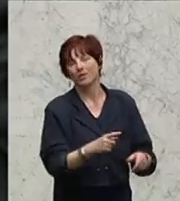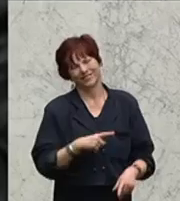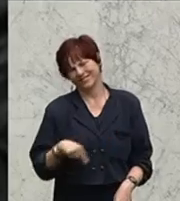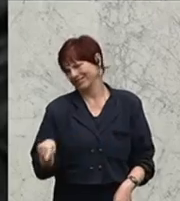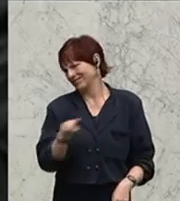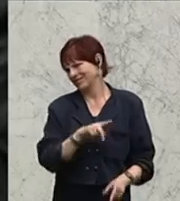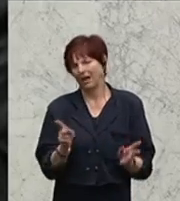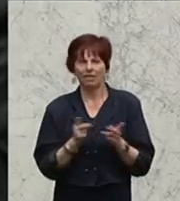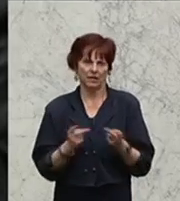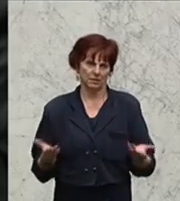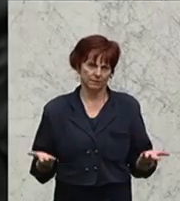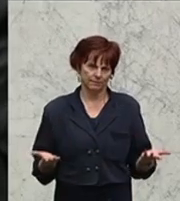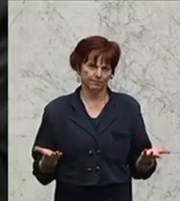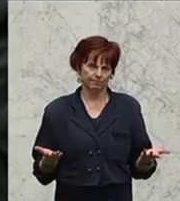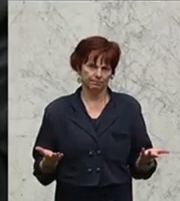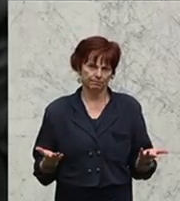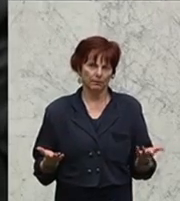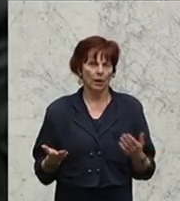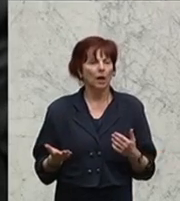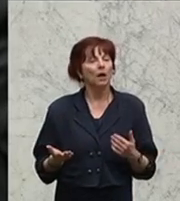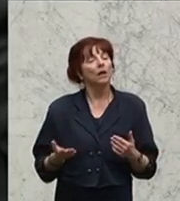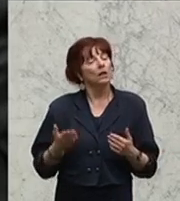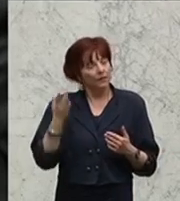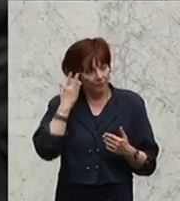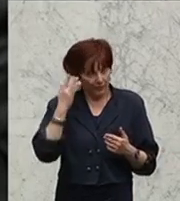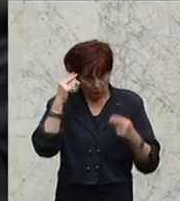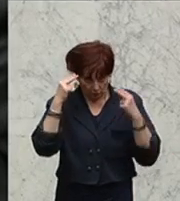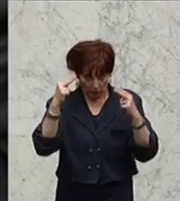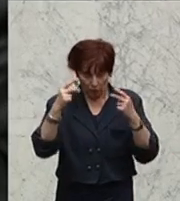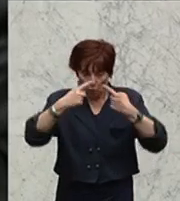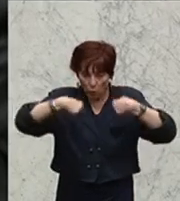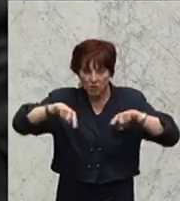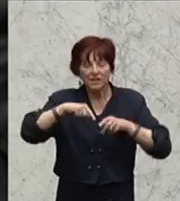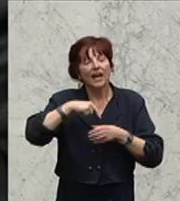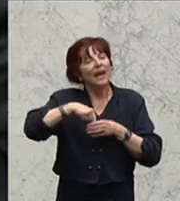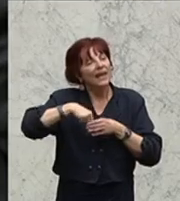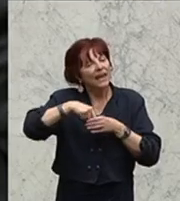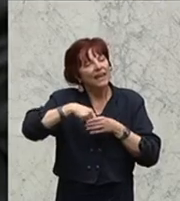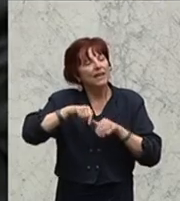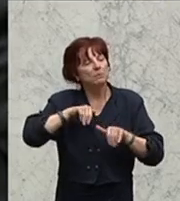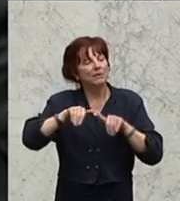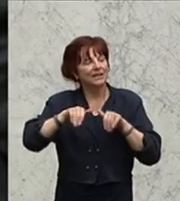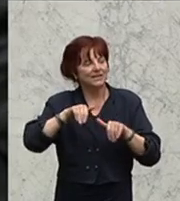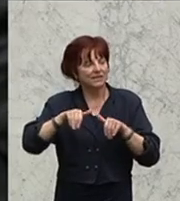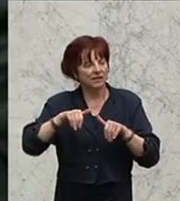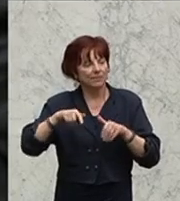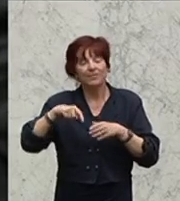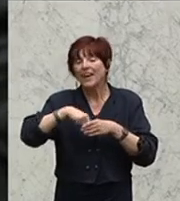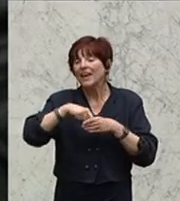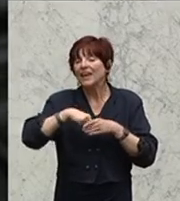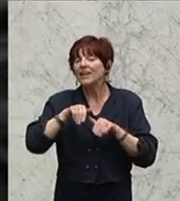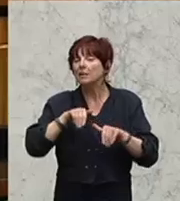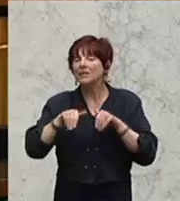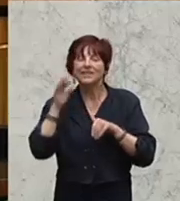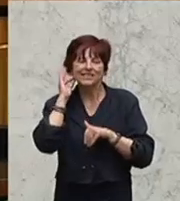Herren. Und deshalb haben die Innenminister, unsere Frau Innenministerin ist ja heute und morgen